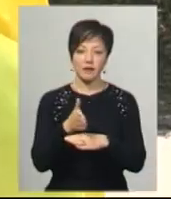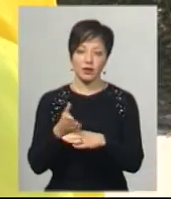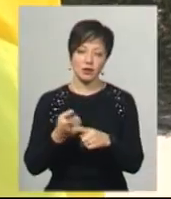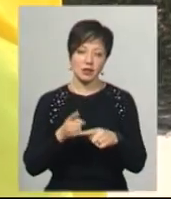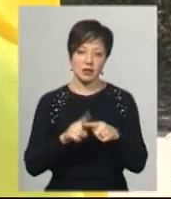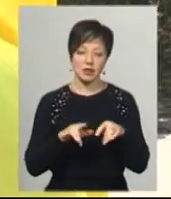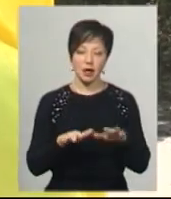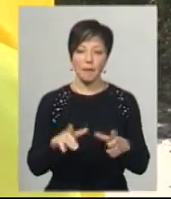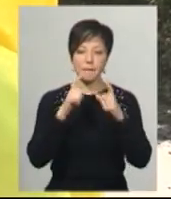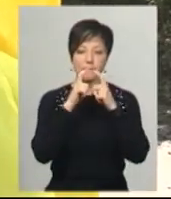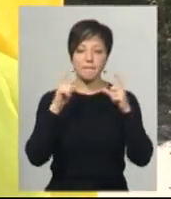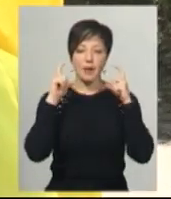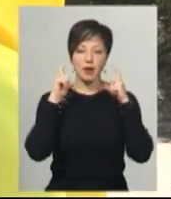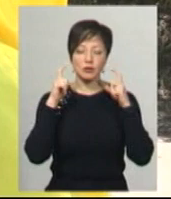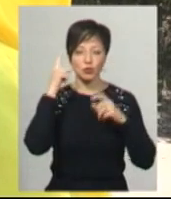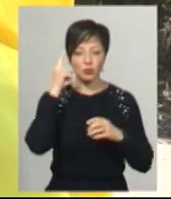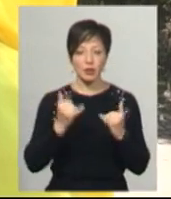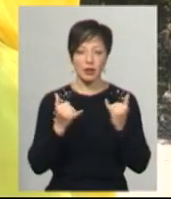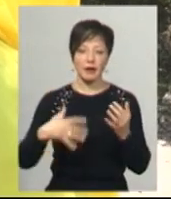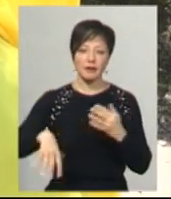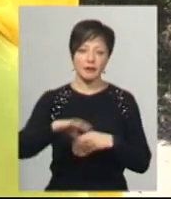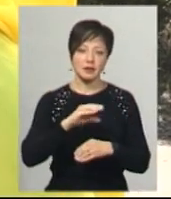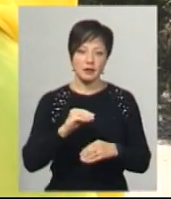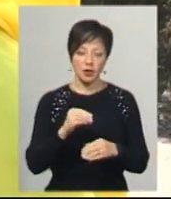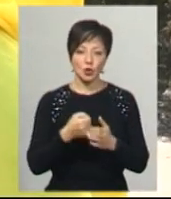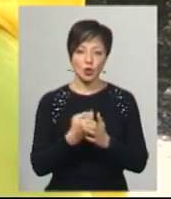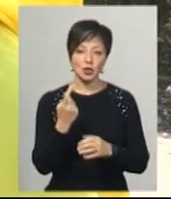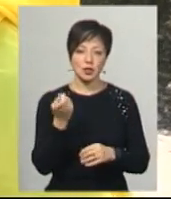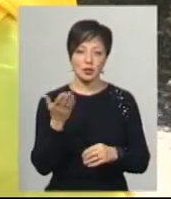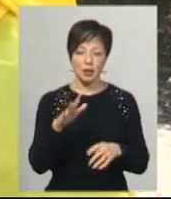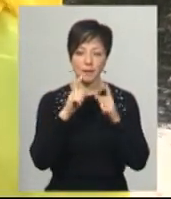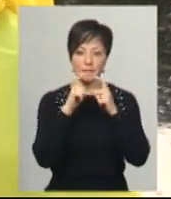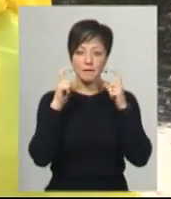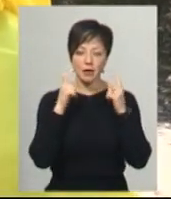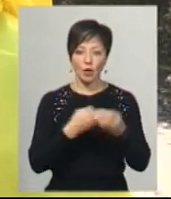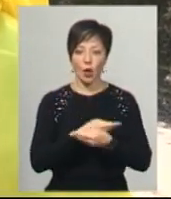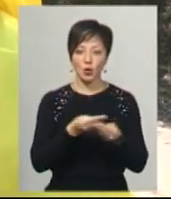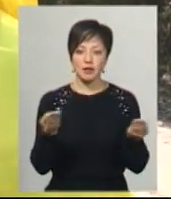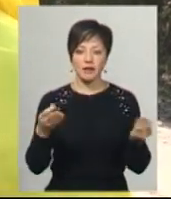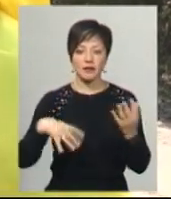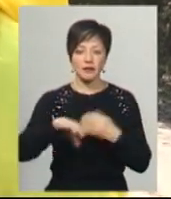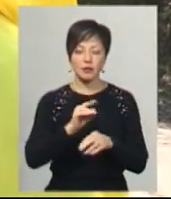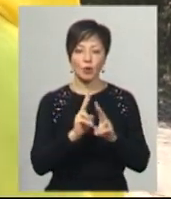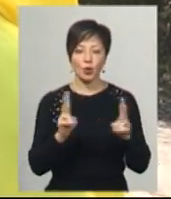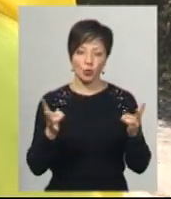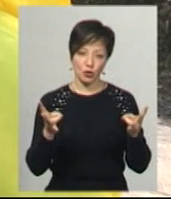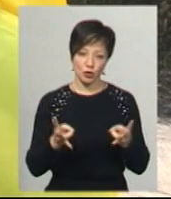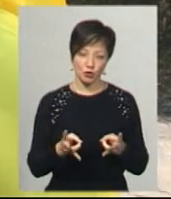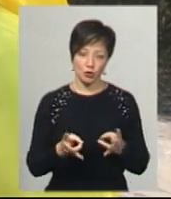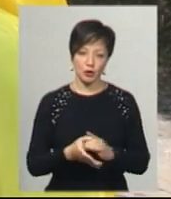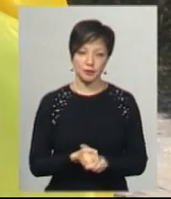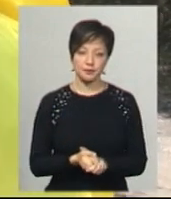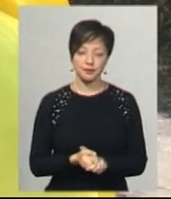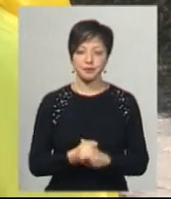захід. Масок взяли, я так думаю, для всіх охочих. У нас до ста масок. Ми будемо роздавати абсолютно всім, хто це потребує. Маски,